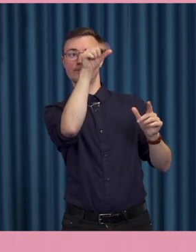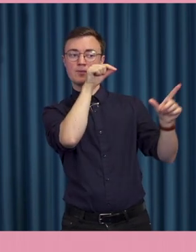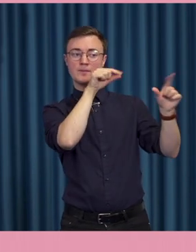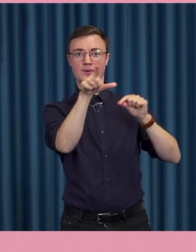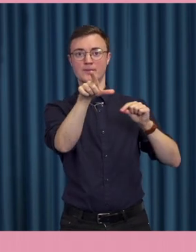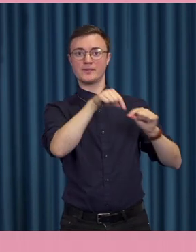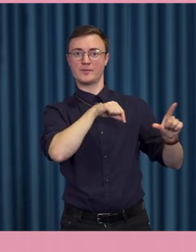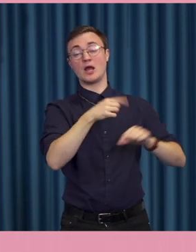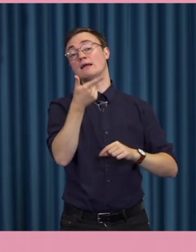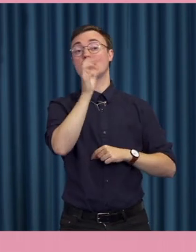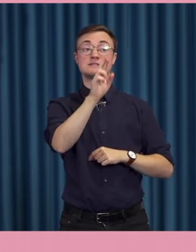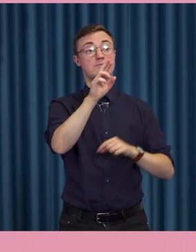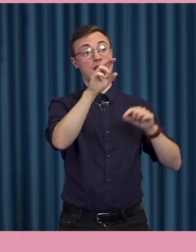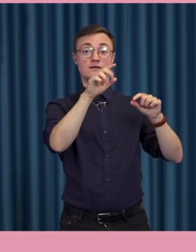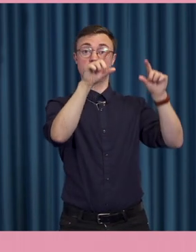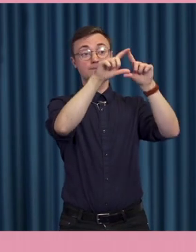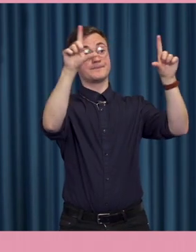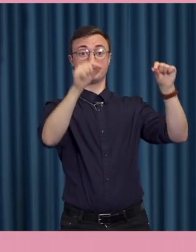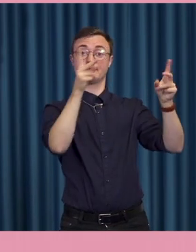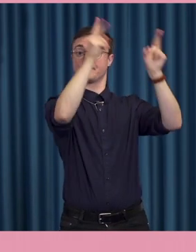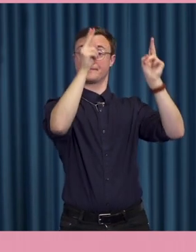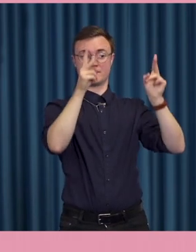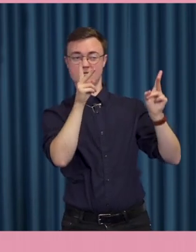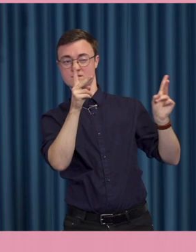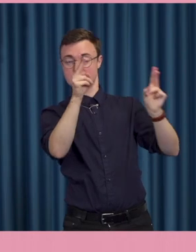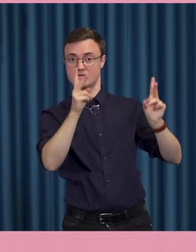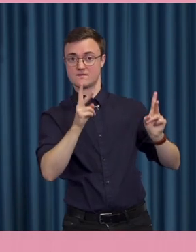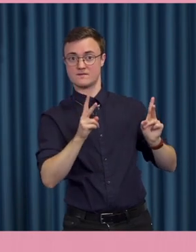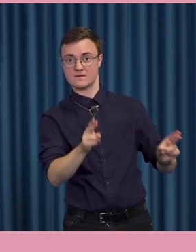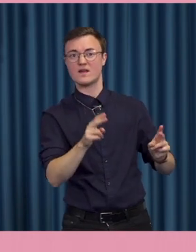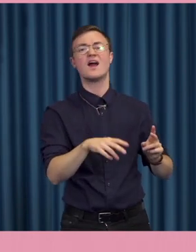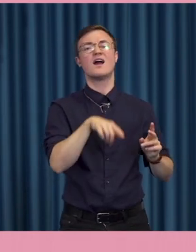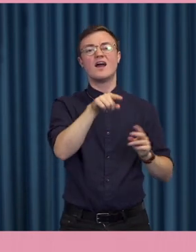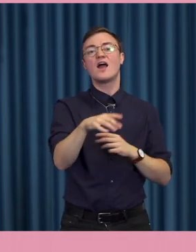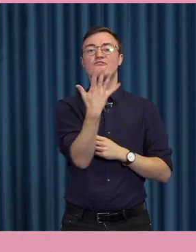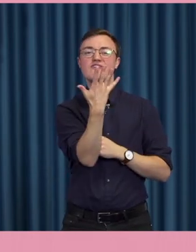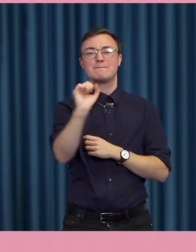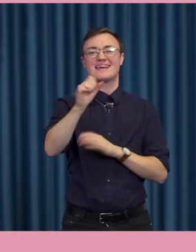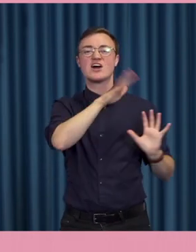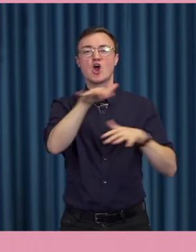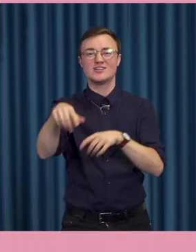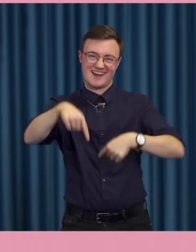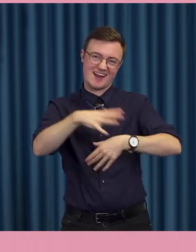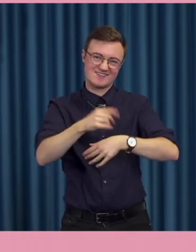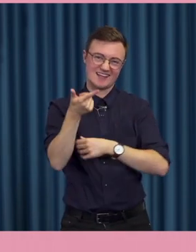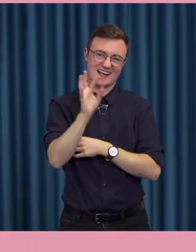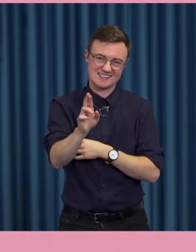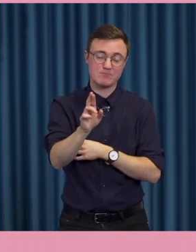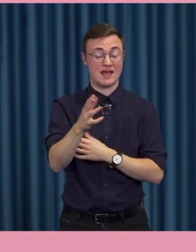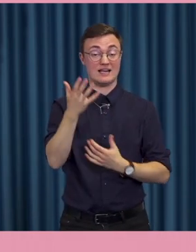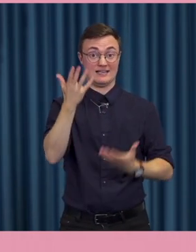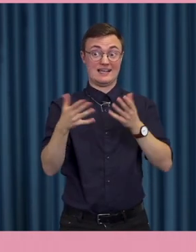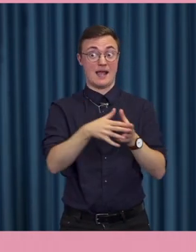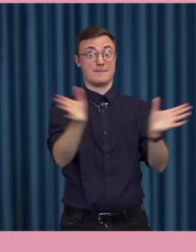information, delar av information. Om vi tittar på 5G-rörelsen i Sverige som exempel så finns det en ganska bred